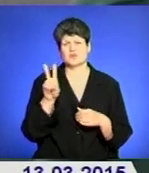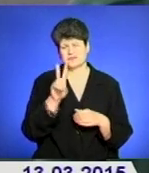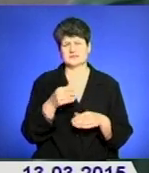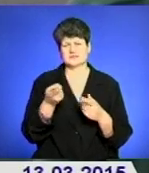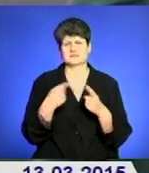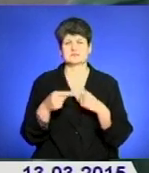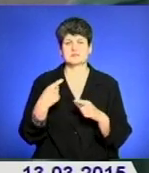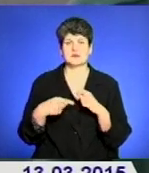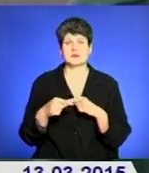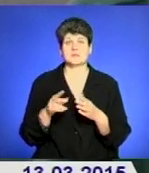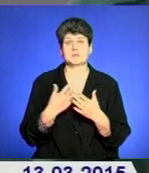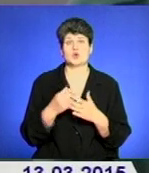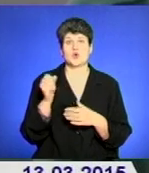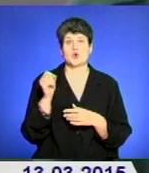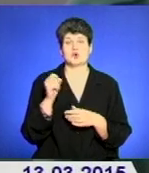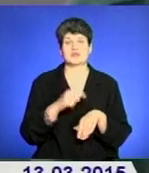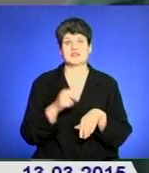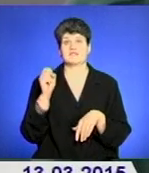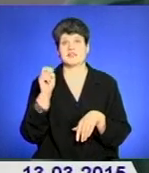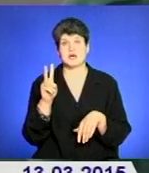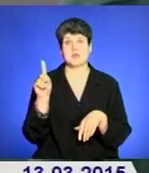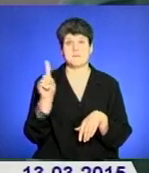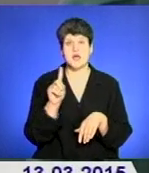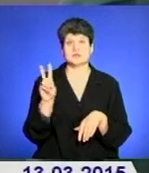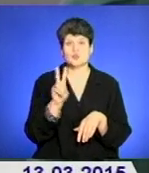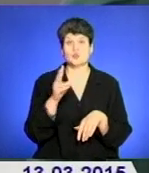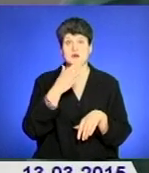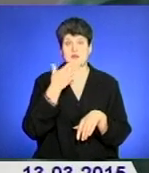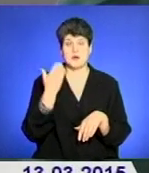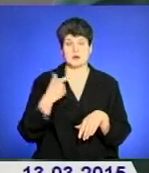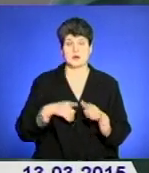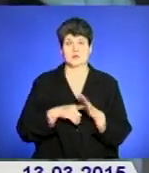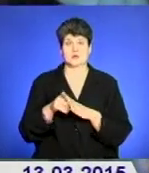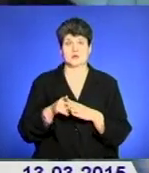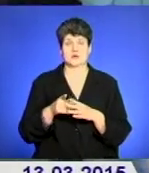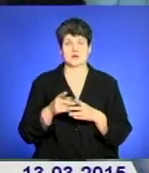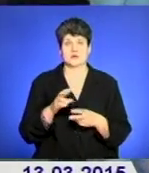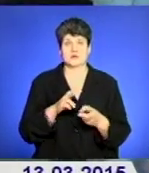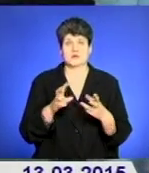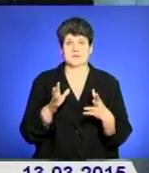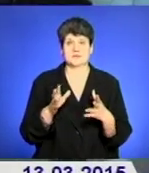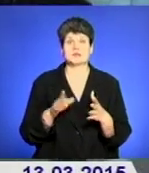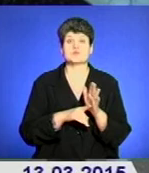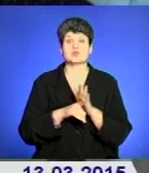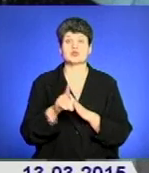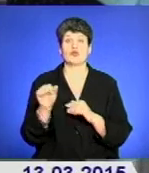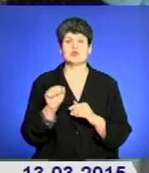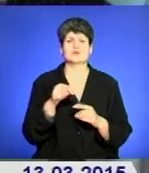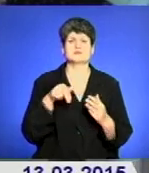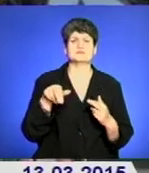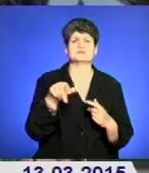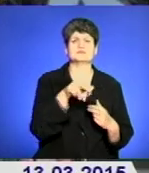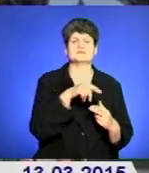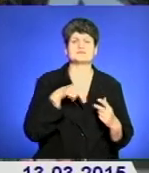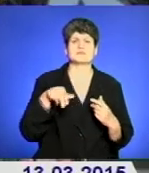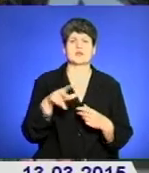повернутися, а година 12, перша, друга, її немає. Я вже тоді почав робити рух. Спочатку Михайло Кулігер у Теребовлі обійшов місця, де